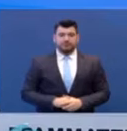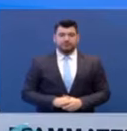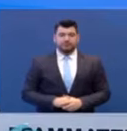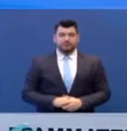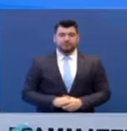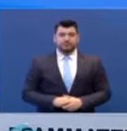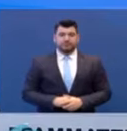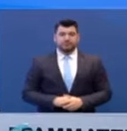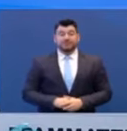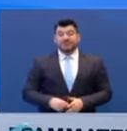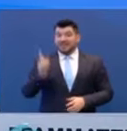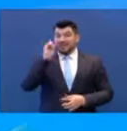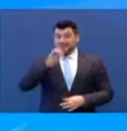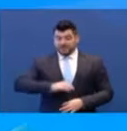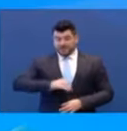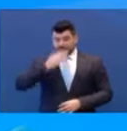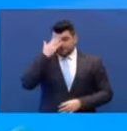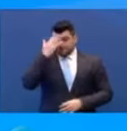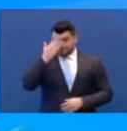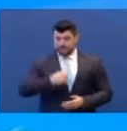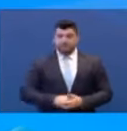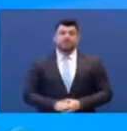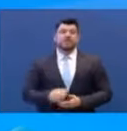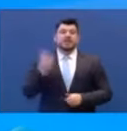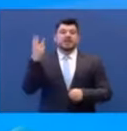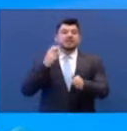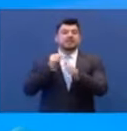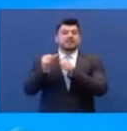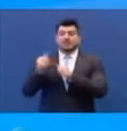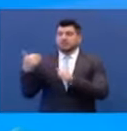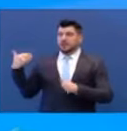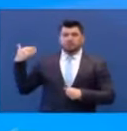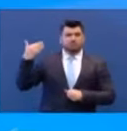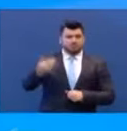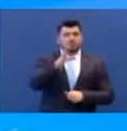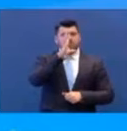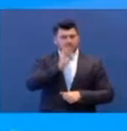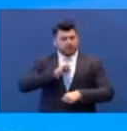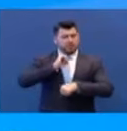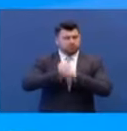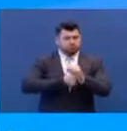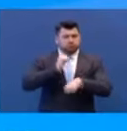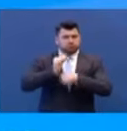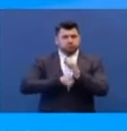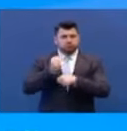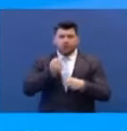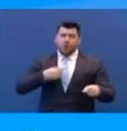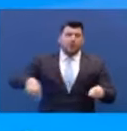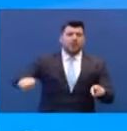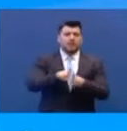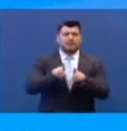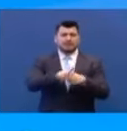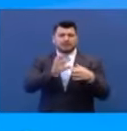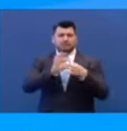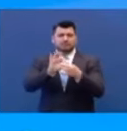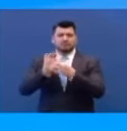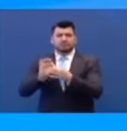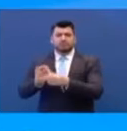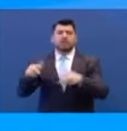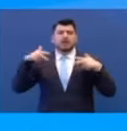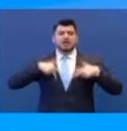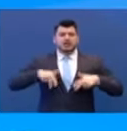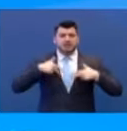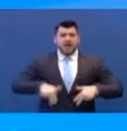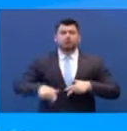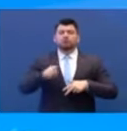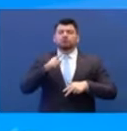Κυρίες και κύριοι, καλησπέρα σας. Σχεδόν τρεις μήνες τώρα εργαζόμαστε συλλογικά, πολιτεία και εκπαιδευτική κοινότητα, για να